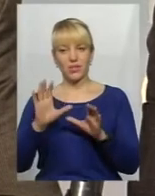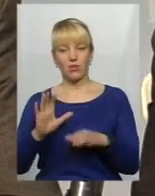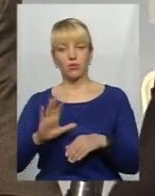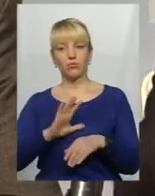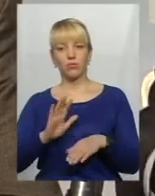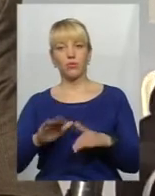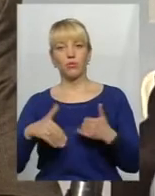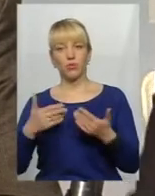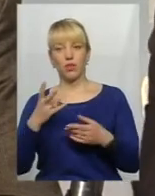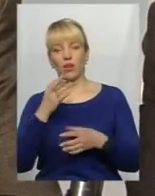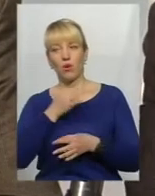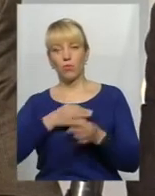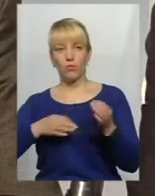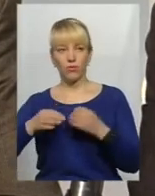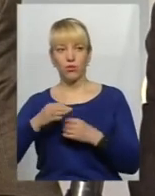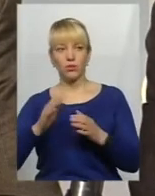пропонувалося також на обговорення,